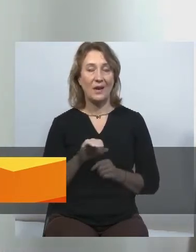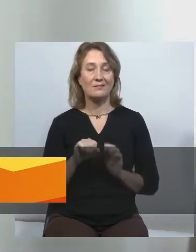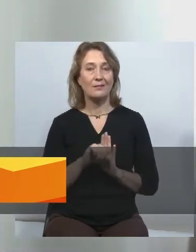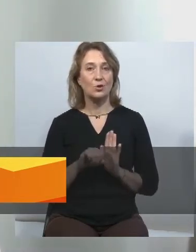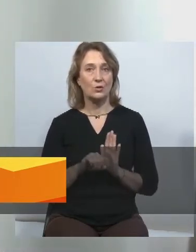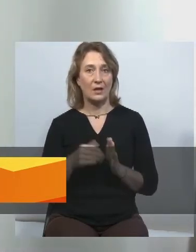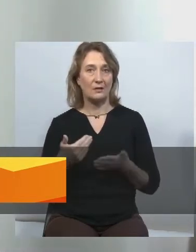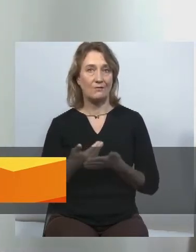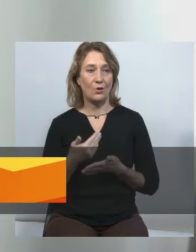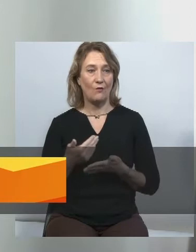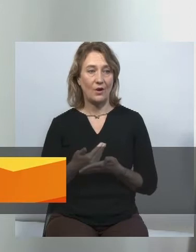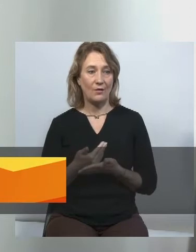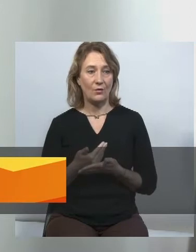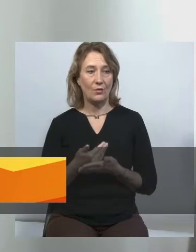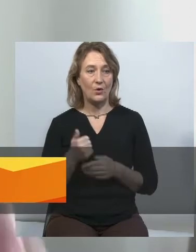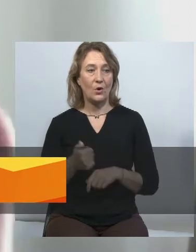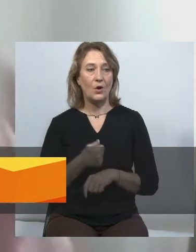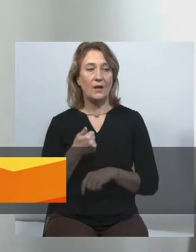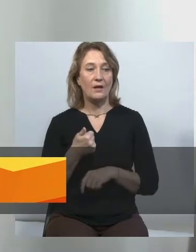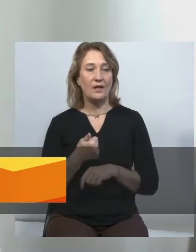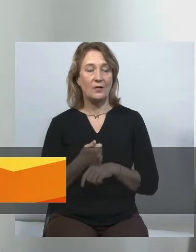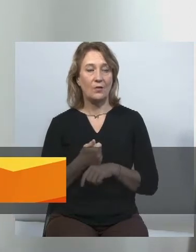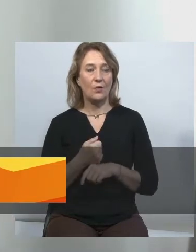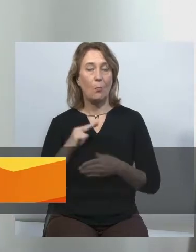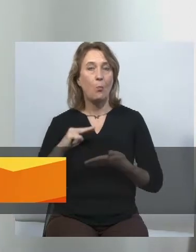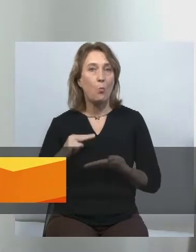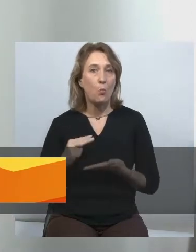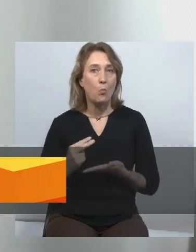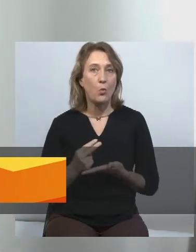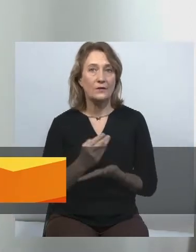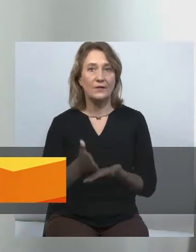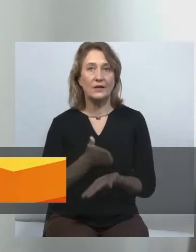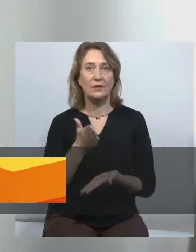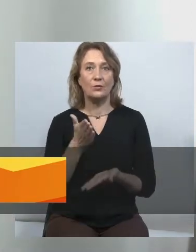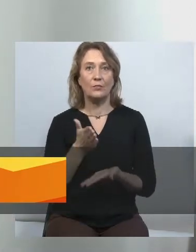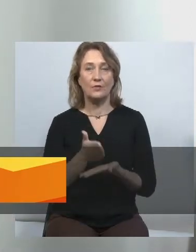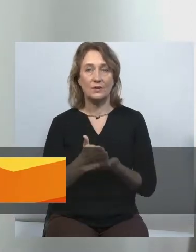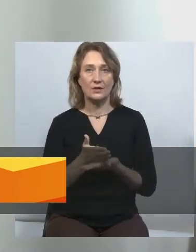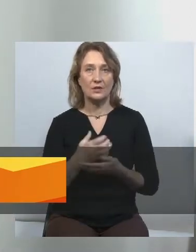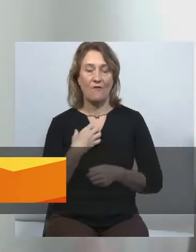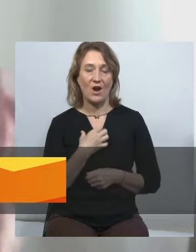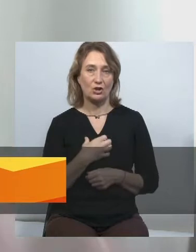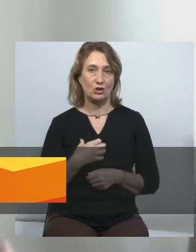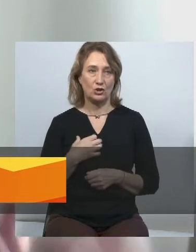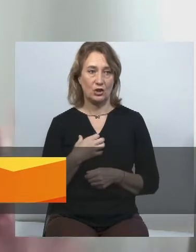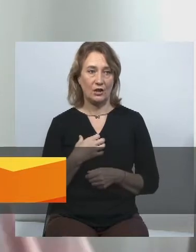і нове медійне законодавство, воно подвійно має надзвичайно важливу